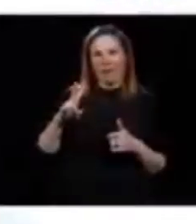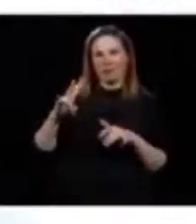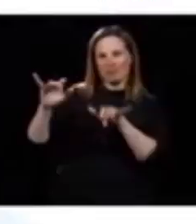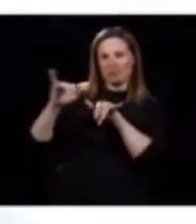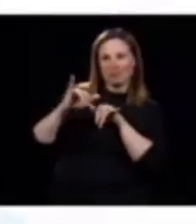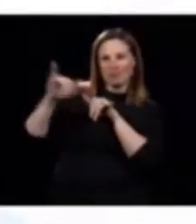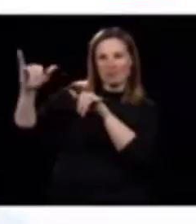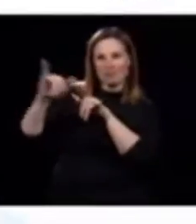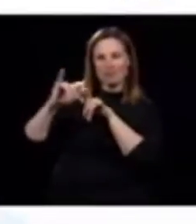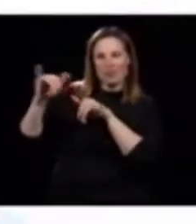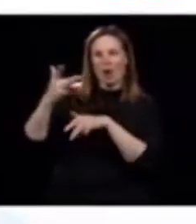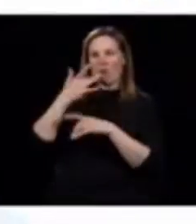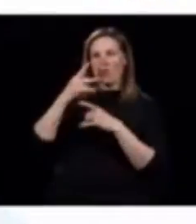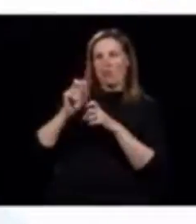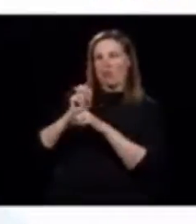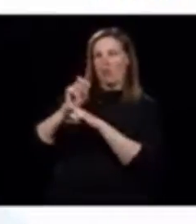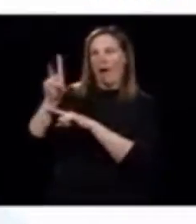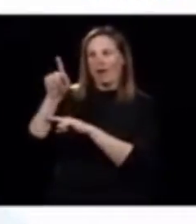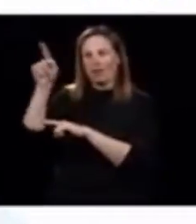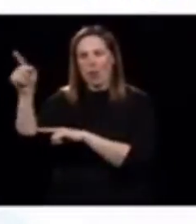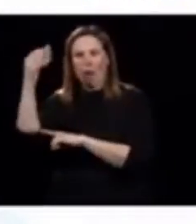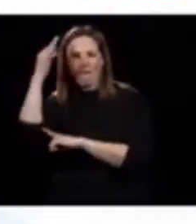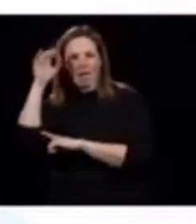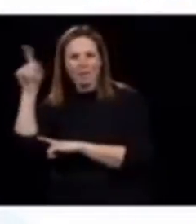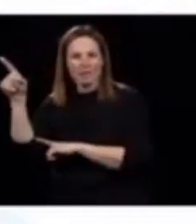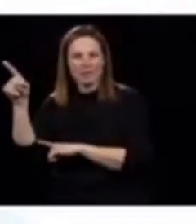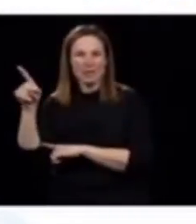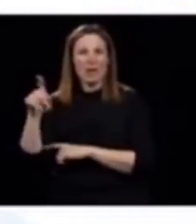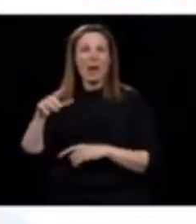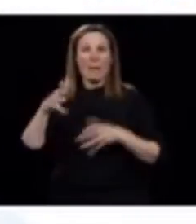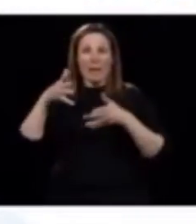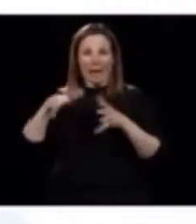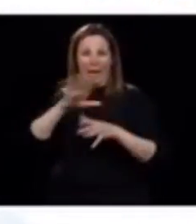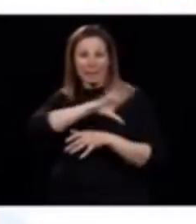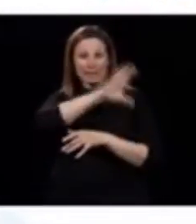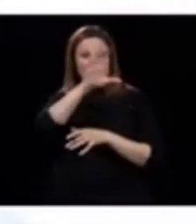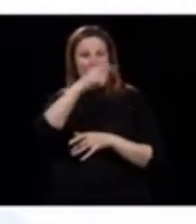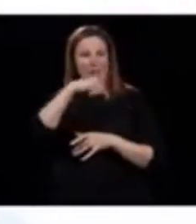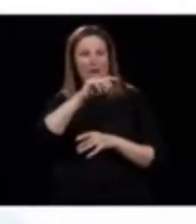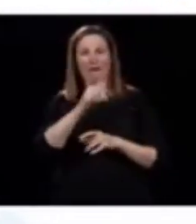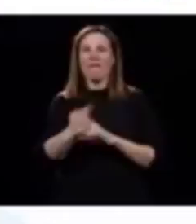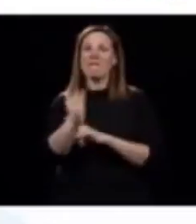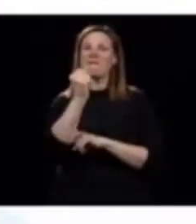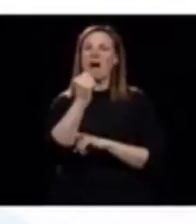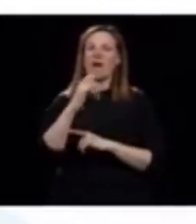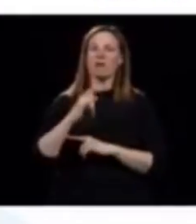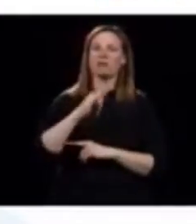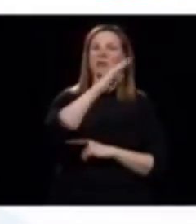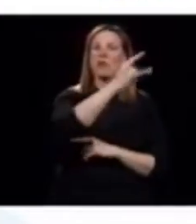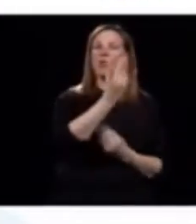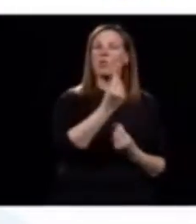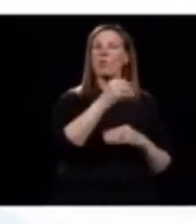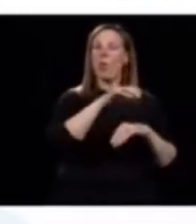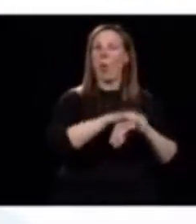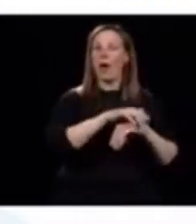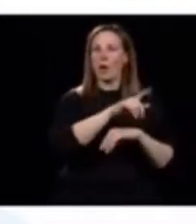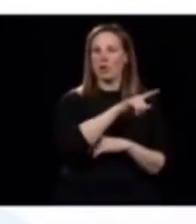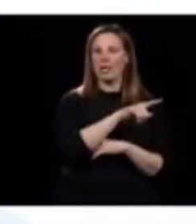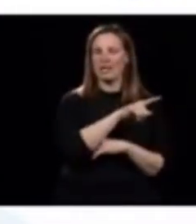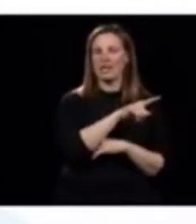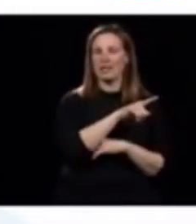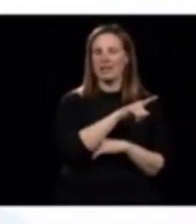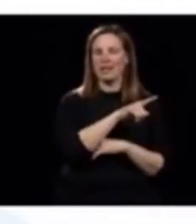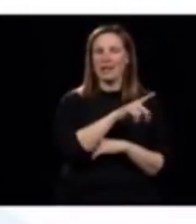vont visiter la France. Dans le reste du Canada, c'est surtout avec le Royaume-Uni. Aller voir les chiffres entre la France puis le Royaume-Uni, c'est